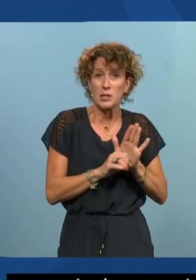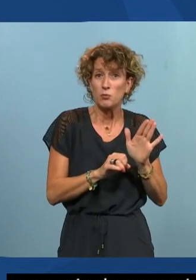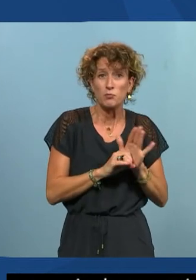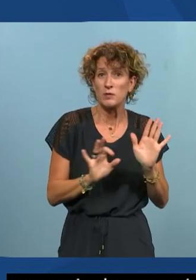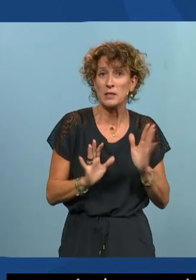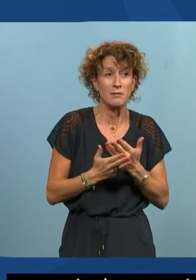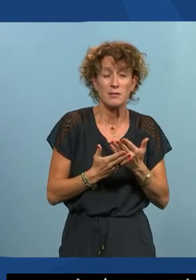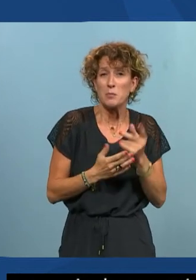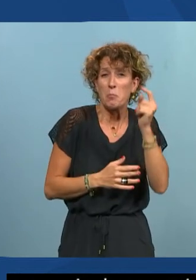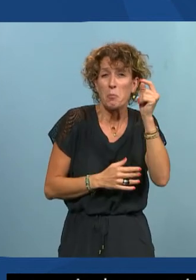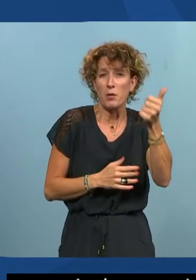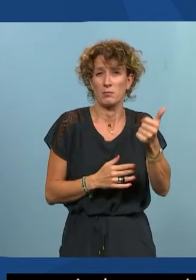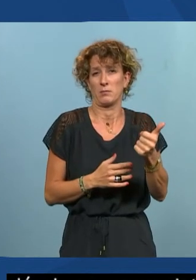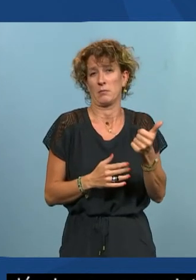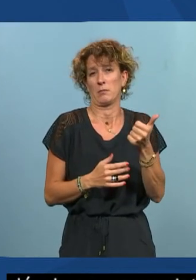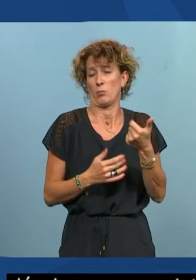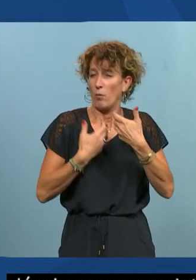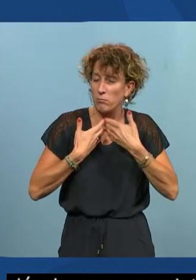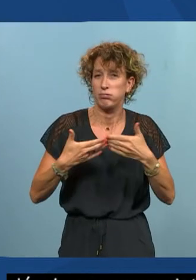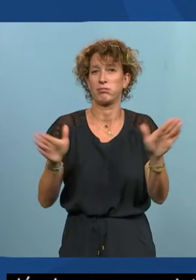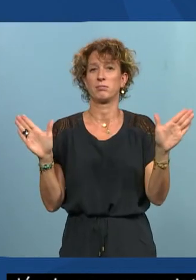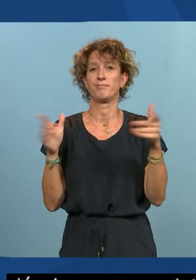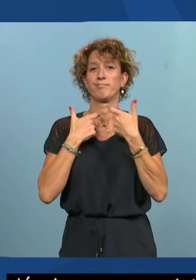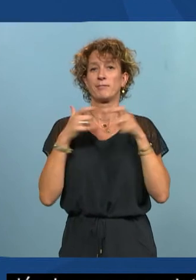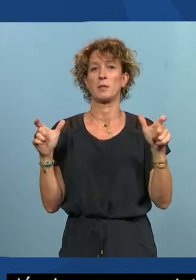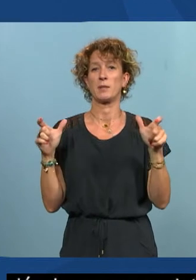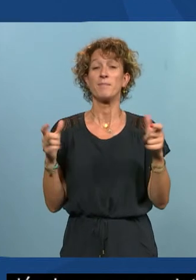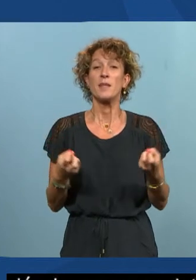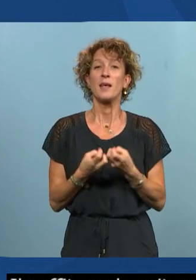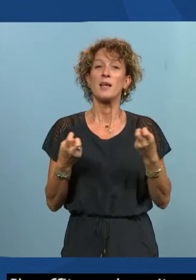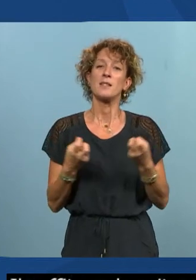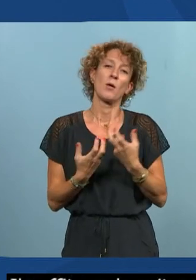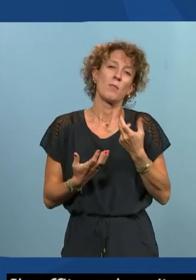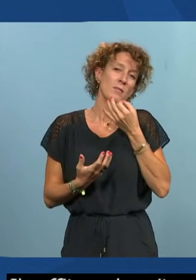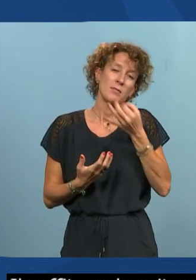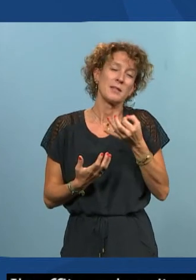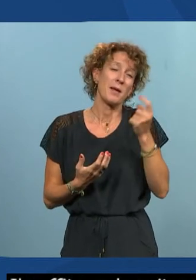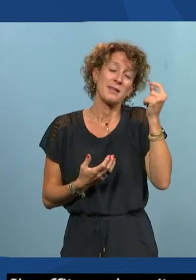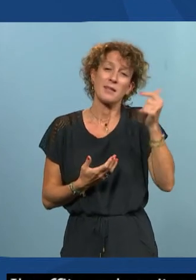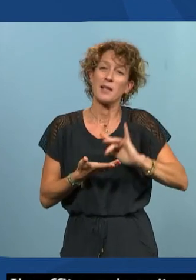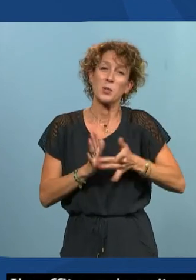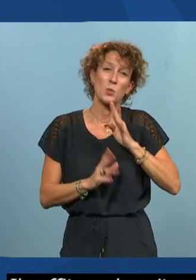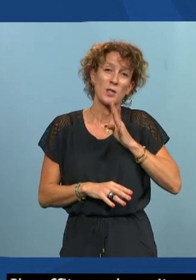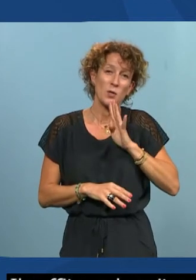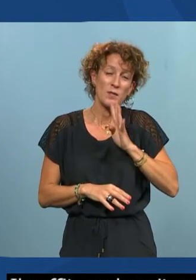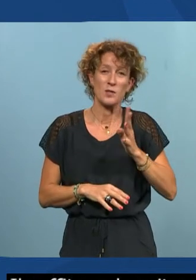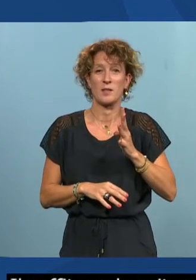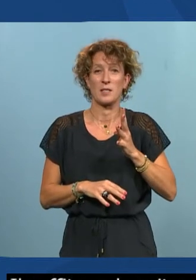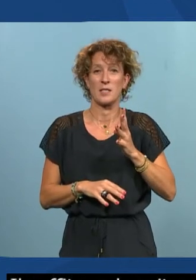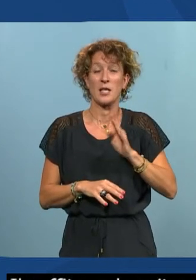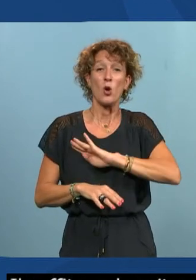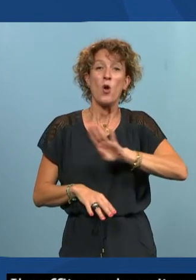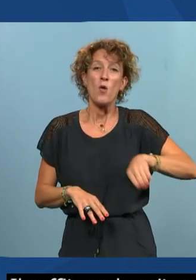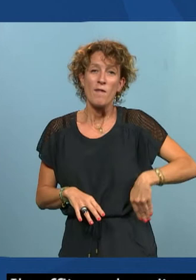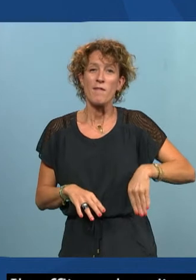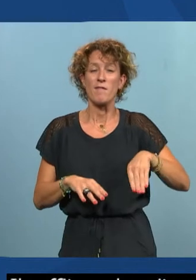de peu de choses pour rendre les choses accessibles il l'exemple qu'on cite quasiment à toutes les conférences c'est le fameux cas de chat en fin de formulaire qui